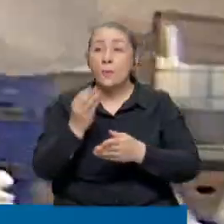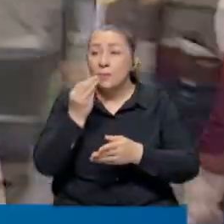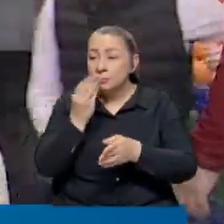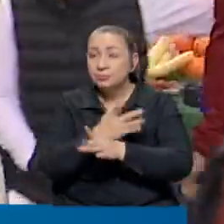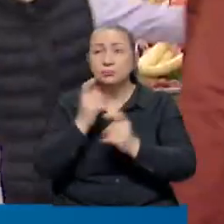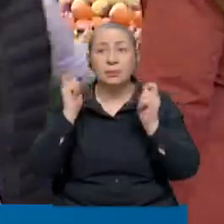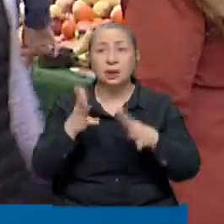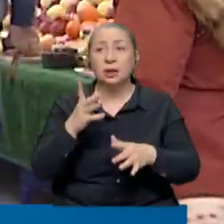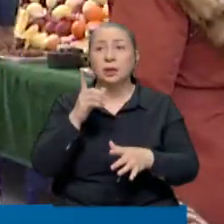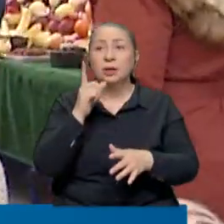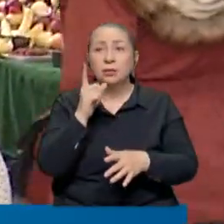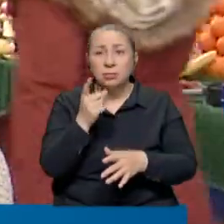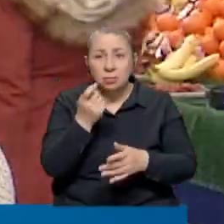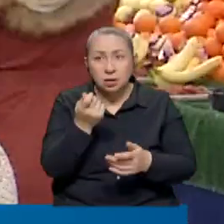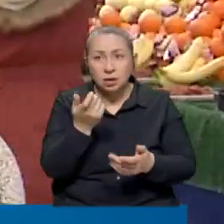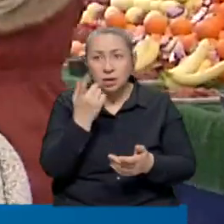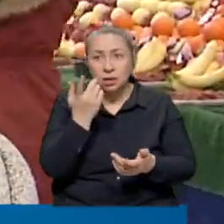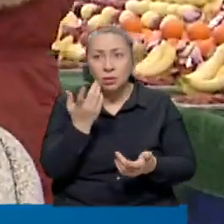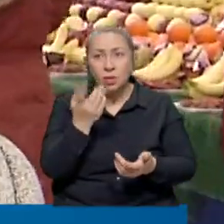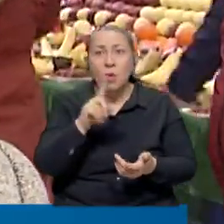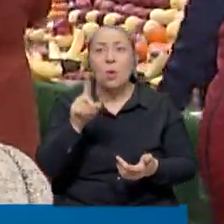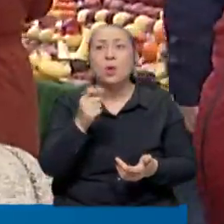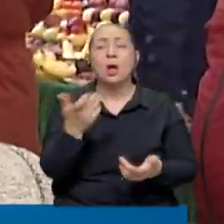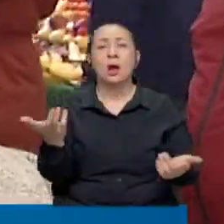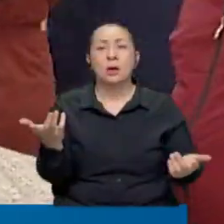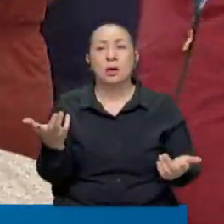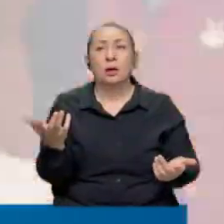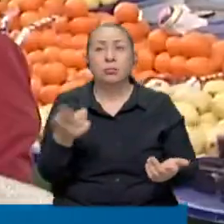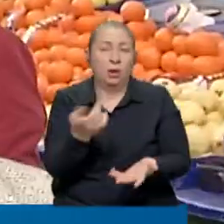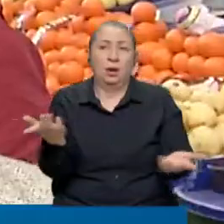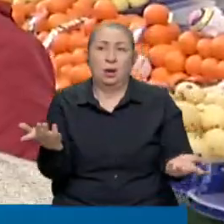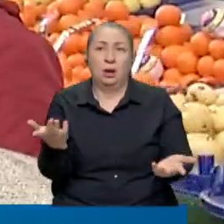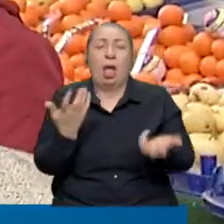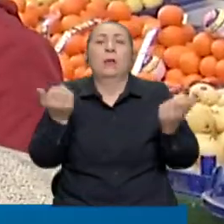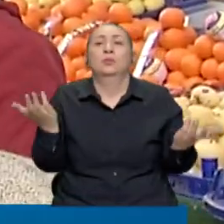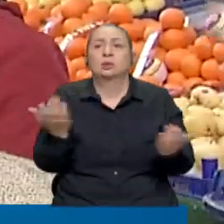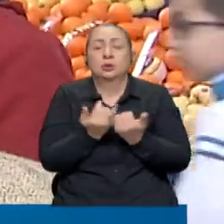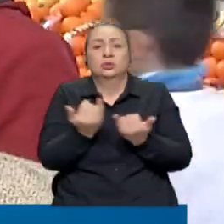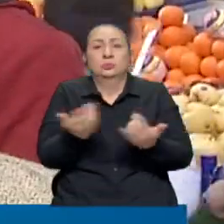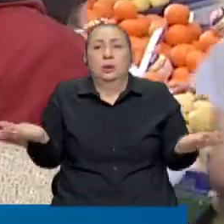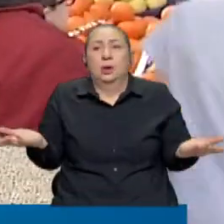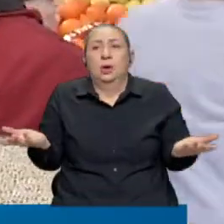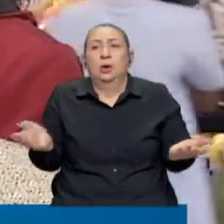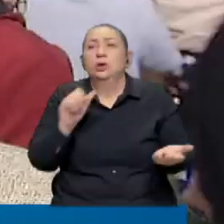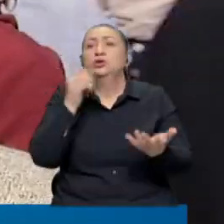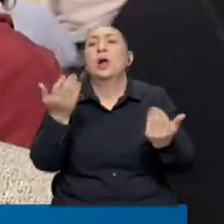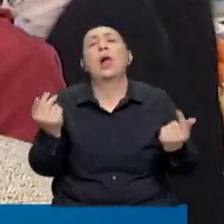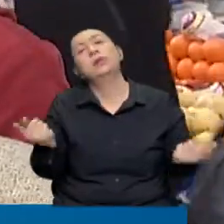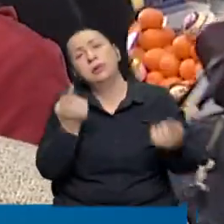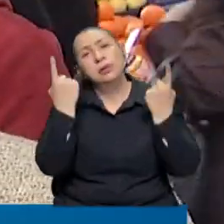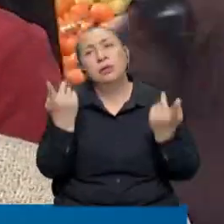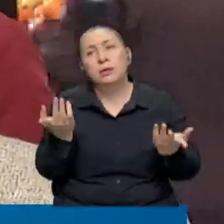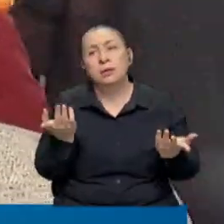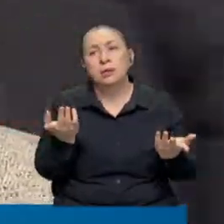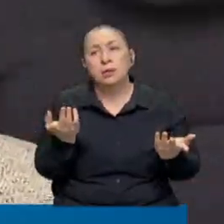kiraya da verdik. Bir karar alana ya. Ne kadar? 10 kağıt. Bu ne ya? Alamıyoruz ki kardeşim be ya. Hiç alamıyoruz onu ya.